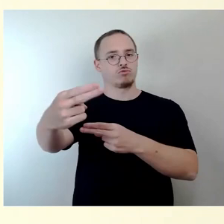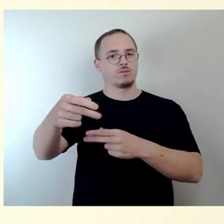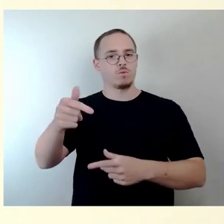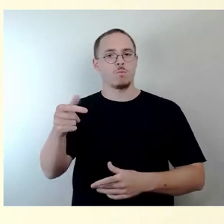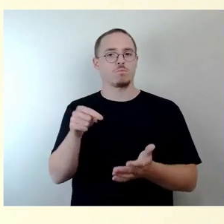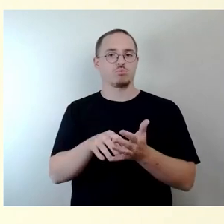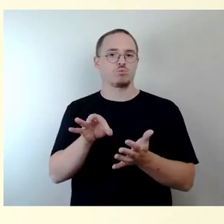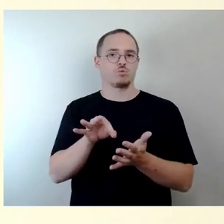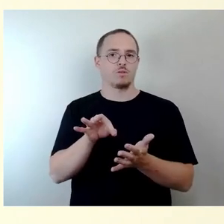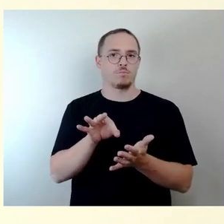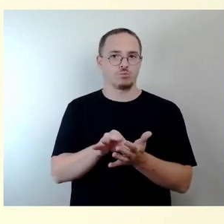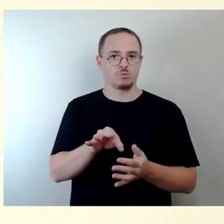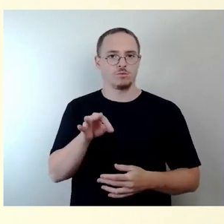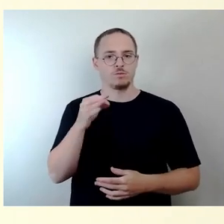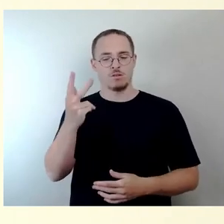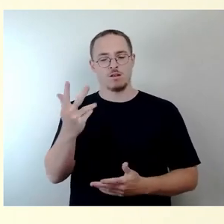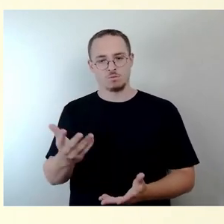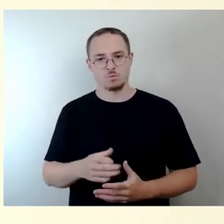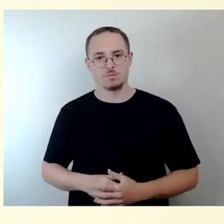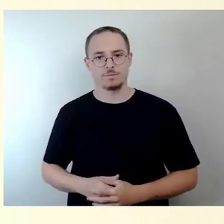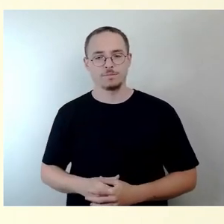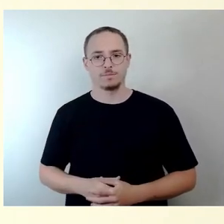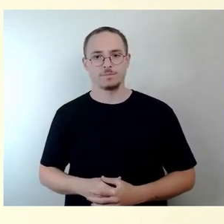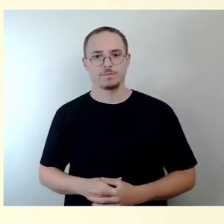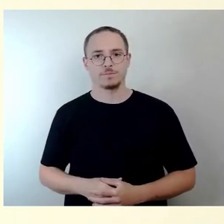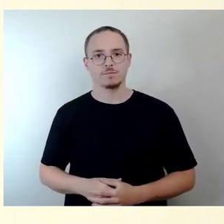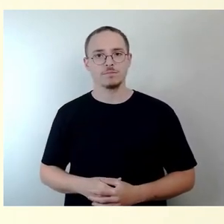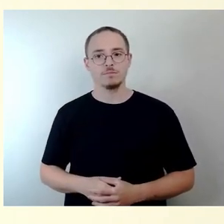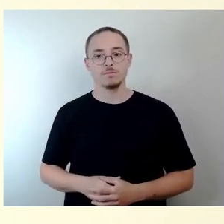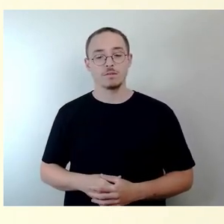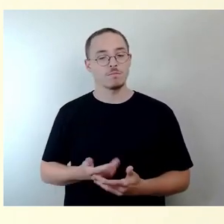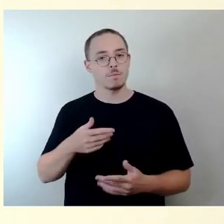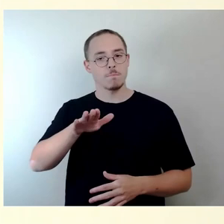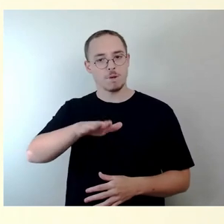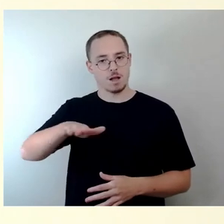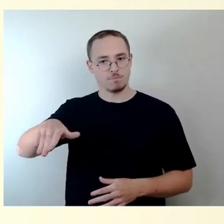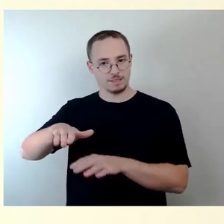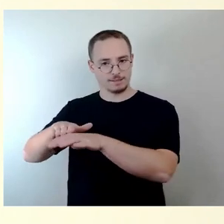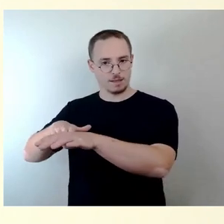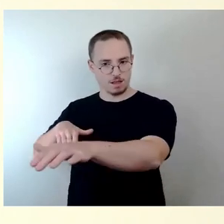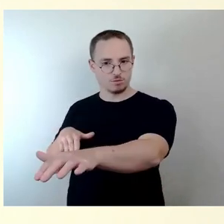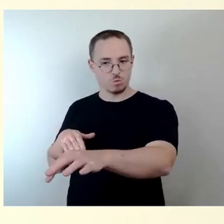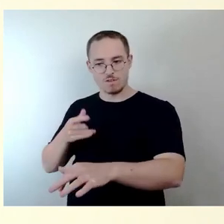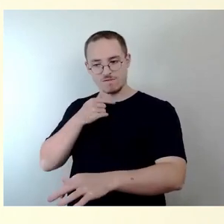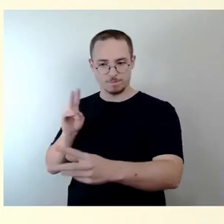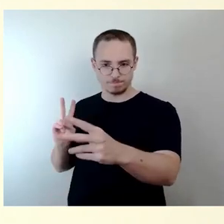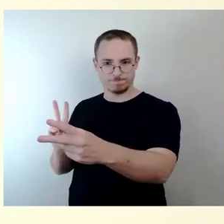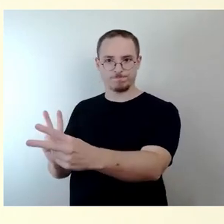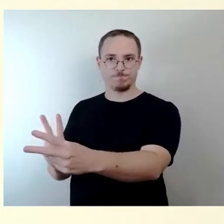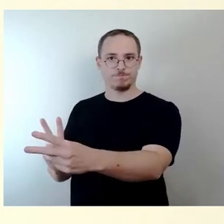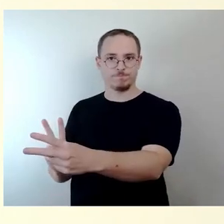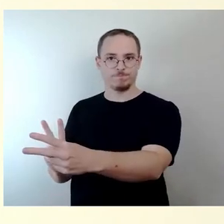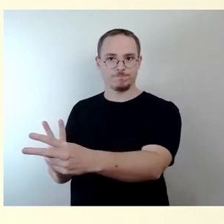den engen Bereichen sowie im Bereich Erkreuzung kommt es zu weniger Stellplätzen nach der Planung, um die Querung, Sichtbeziehung und Begegnung entsprechend der rechtlichen Vorgaben zu